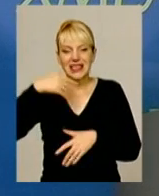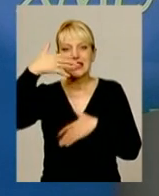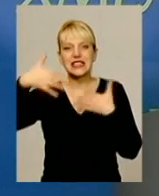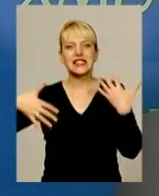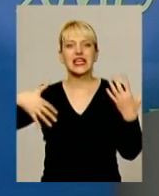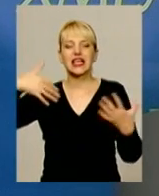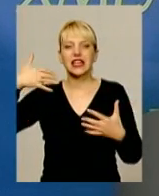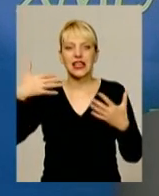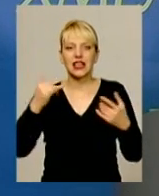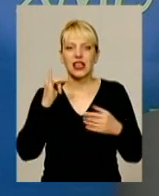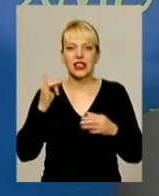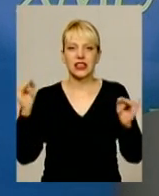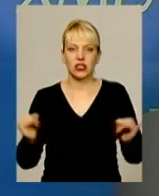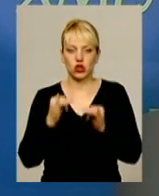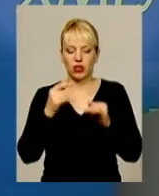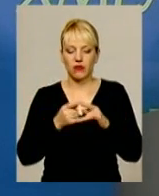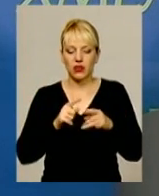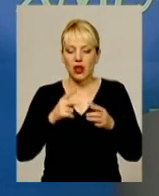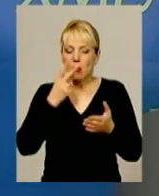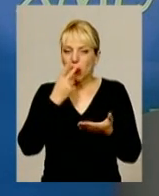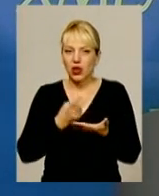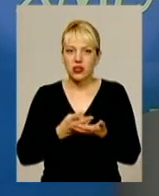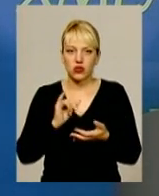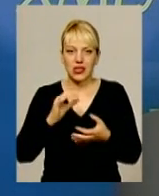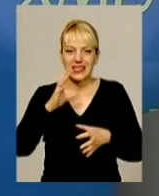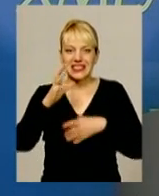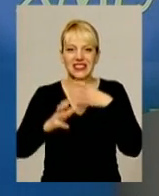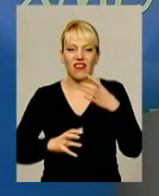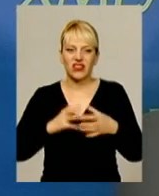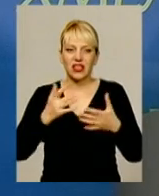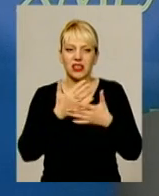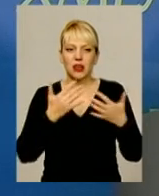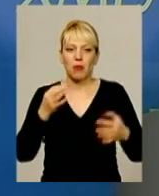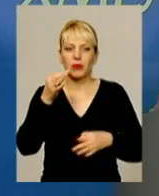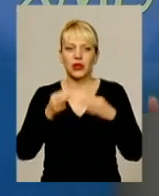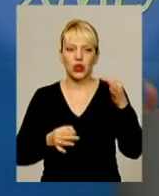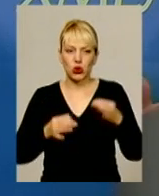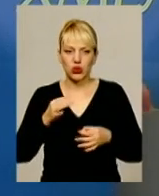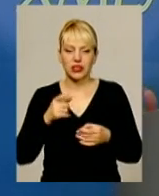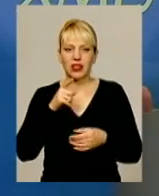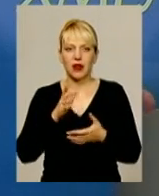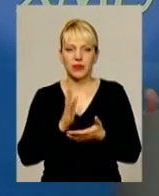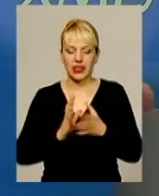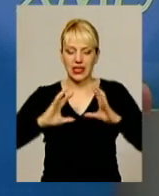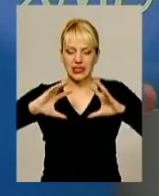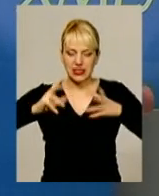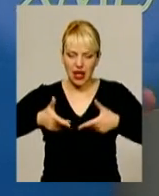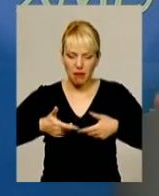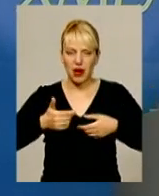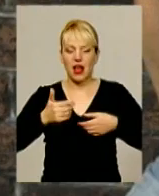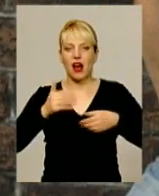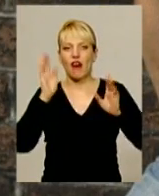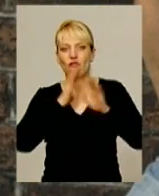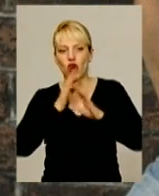відображає багатий світ, різноманітний і природний світ, так як там земля, сонце, вода,